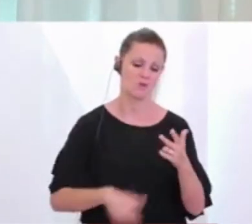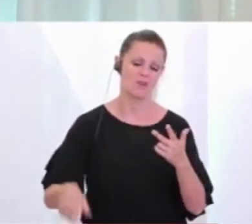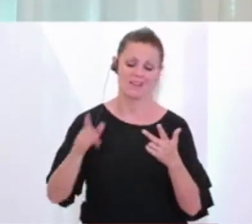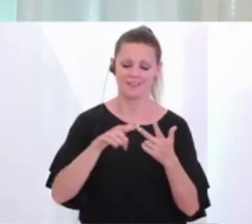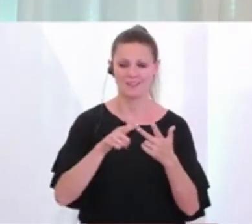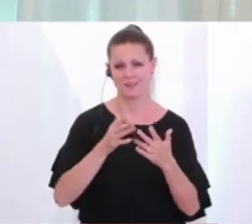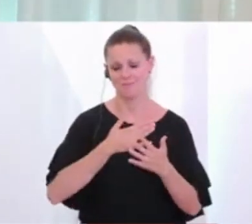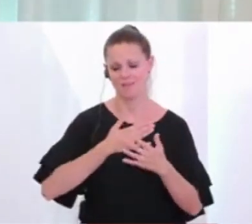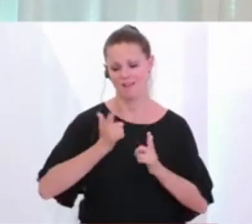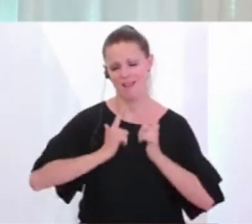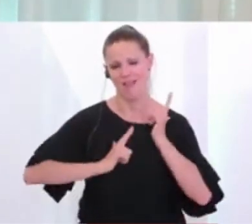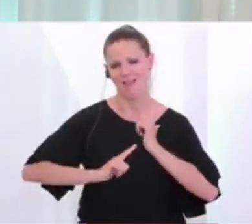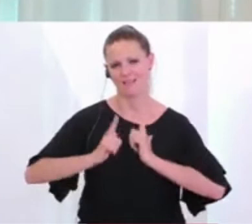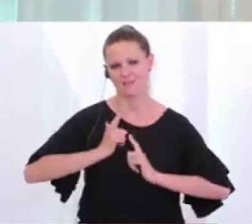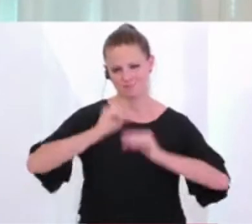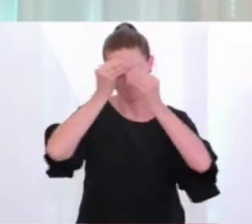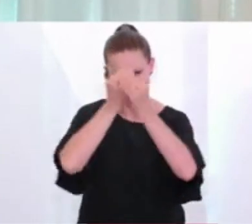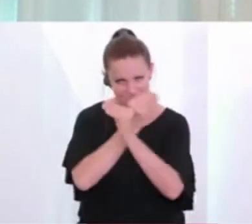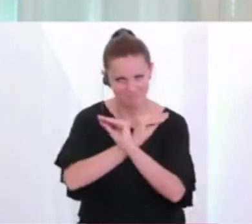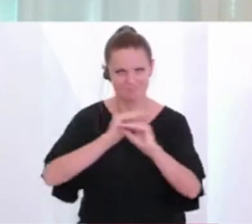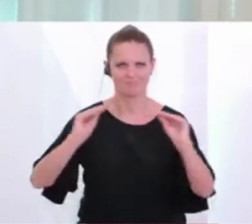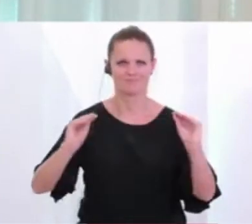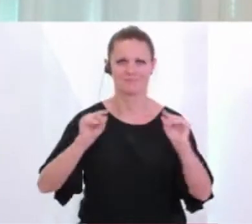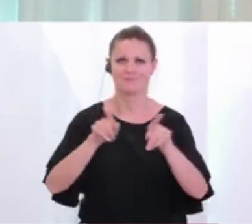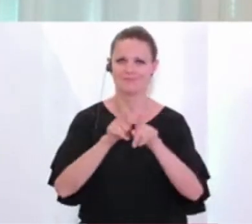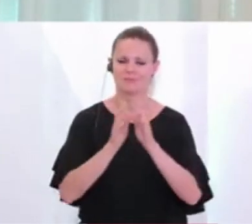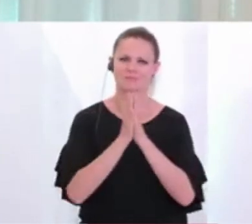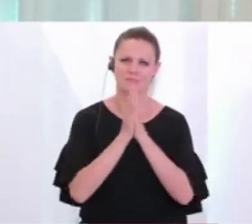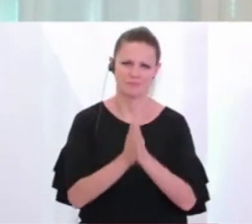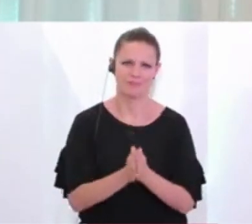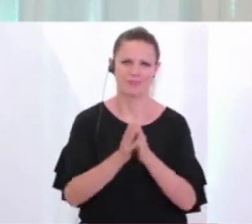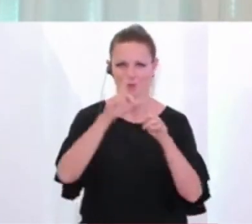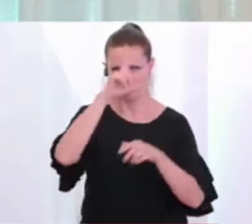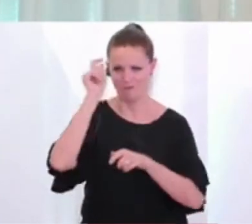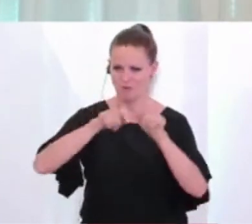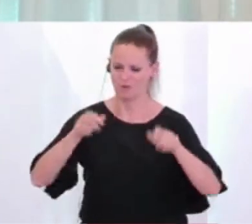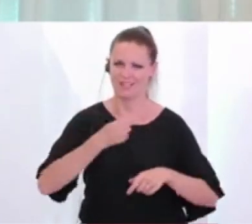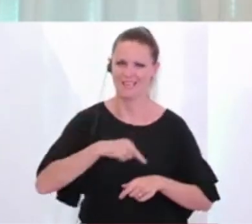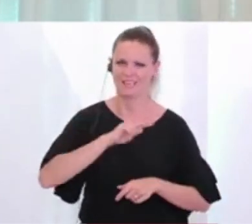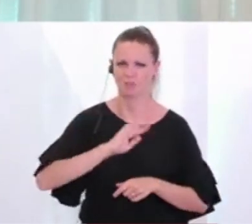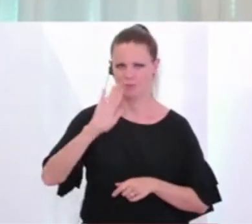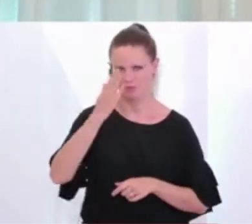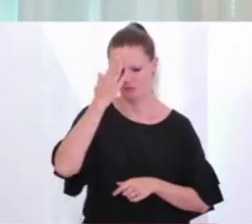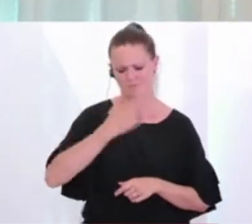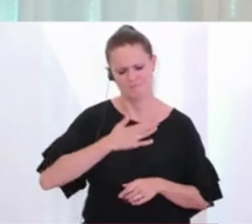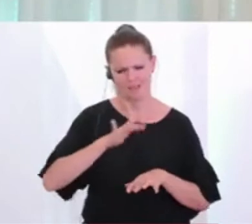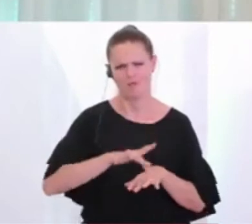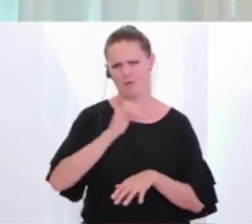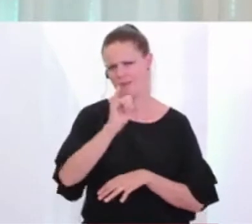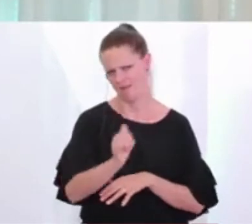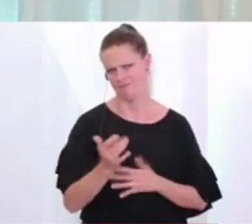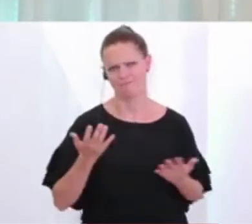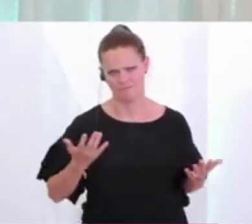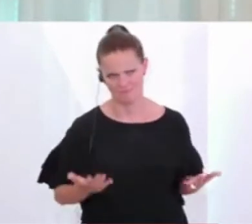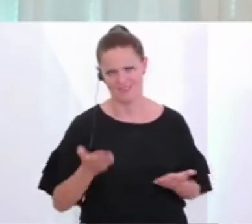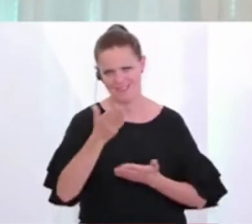leidenschaftlicher Appell, es geht auch um das Risikobewusstsein der Bevölkerung insgesamt. Ich habe schon den Eindruck, dass ein Teil